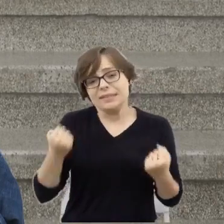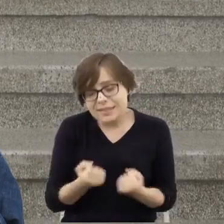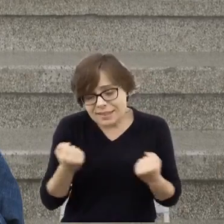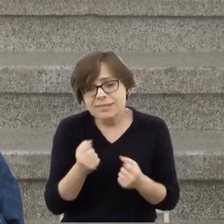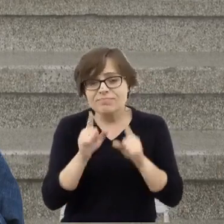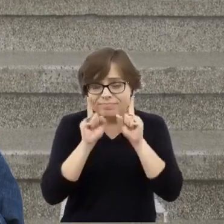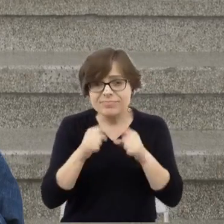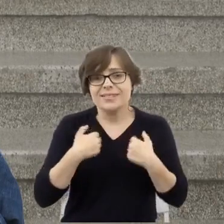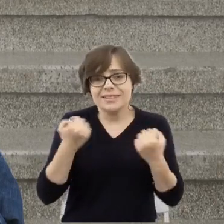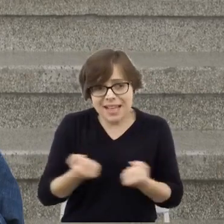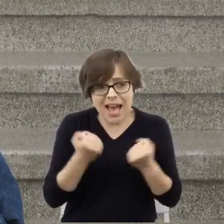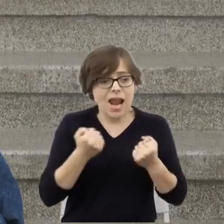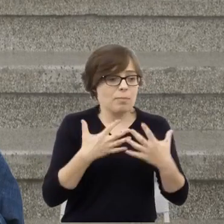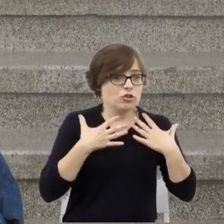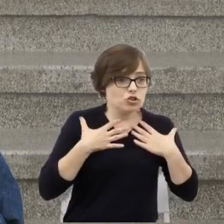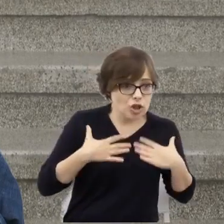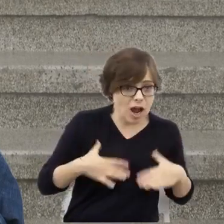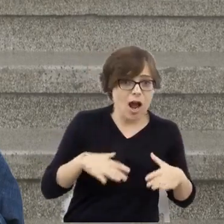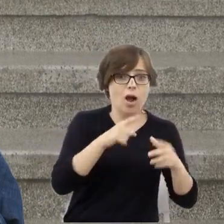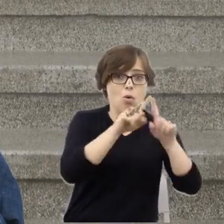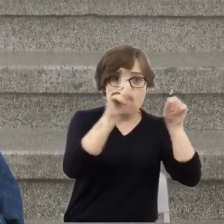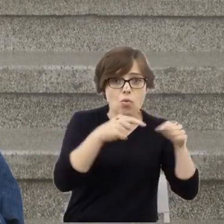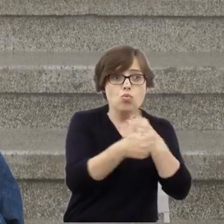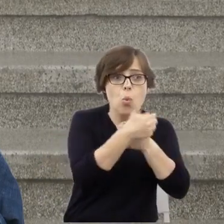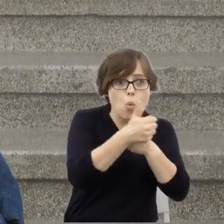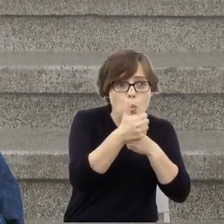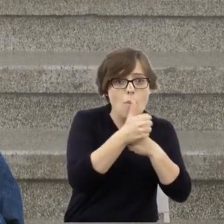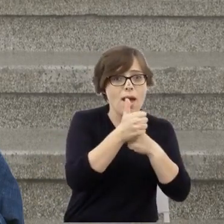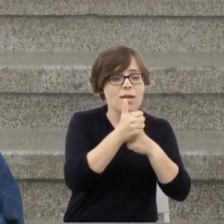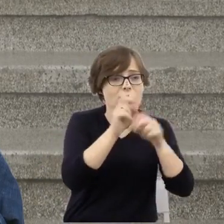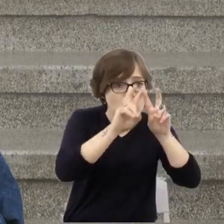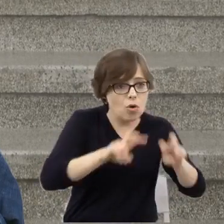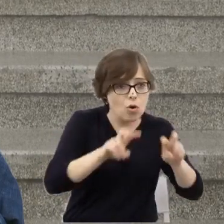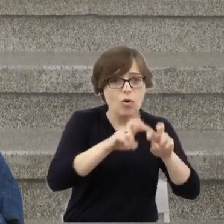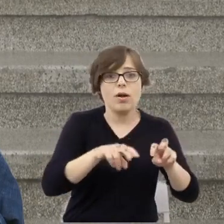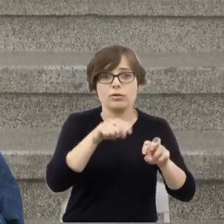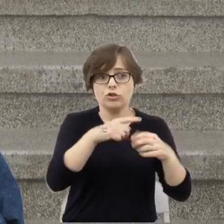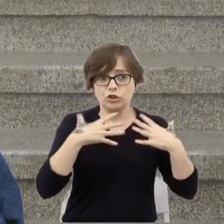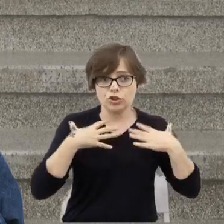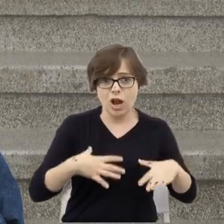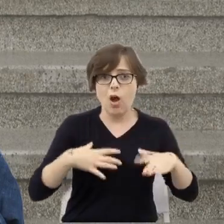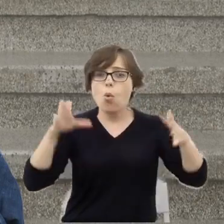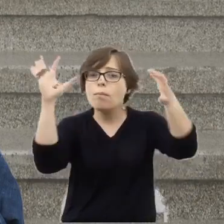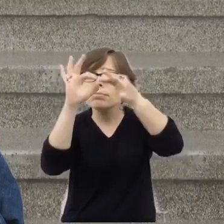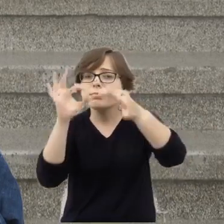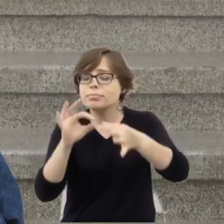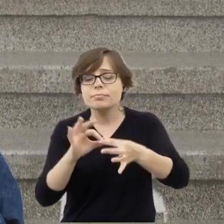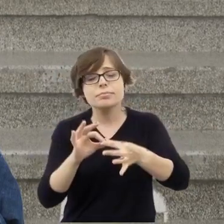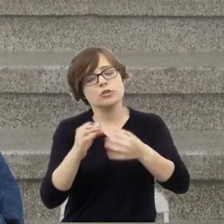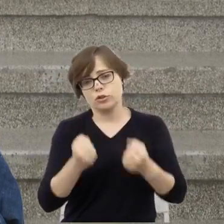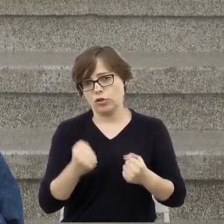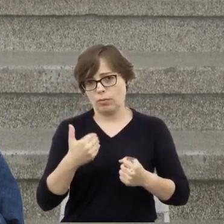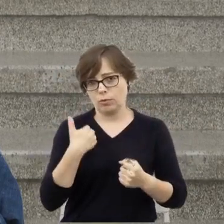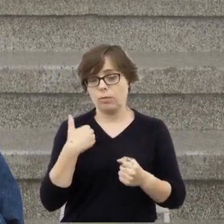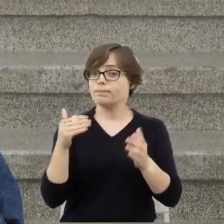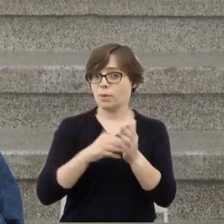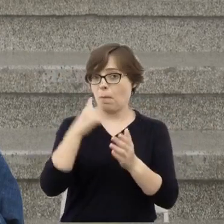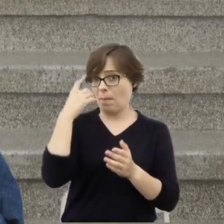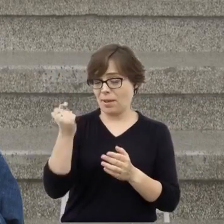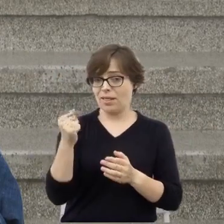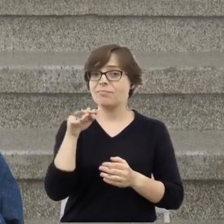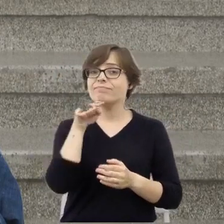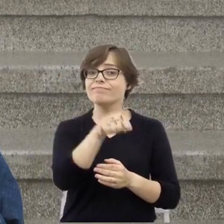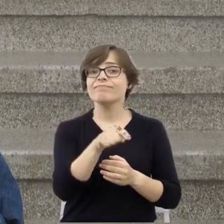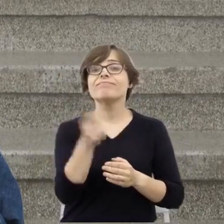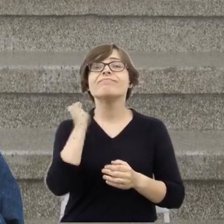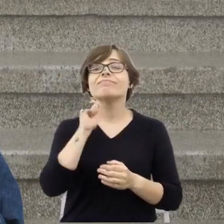żeby to zrobić. Ale niestety pośpiech związany z tymi oględzinami ciała, trzeba pamiętać, że to był lipiec, upał